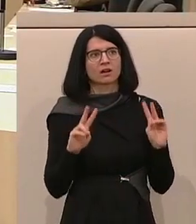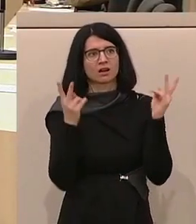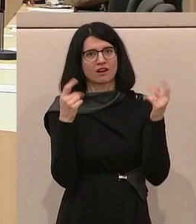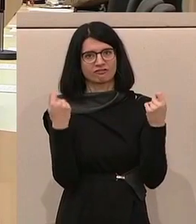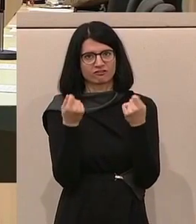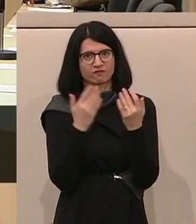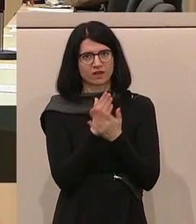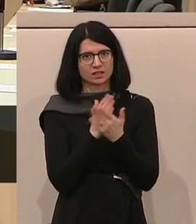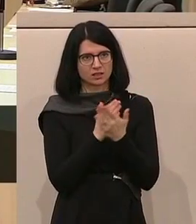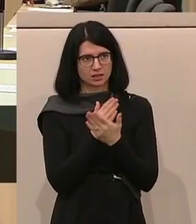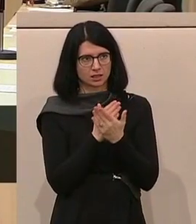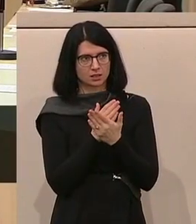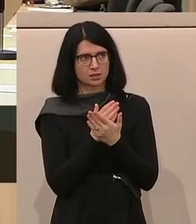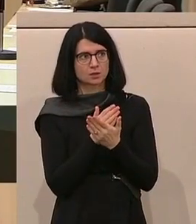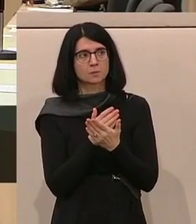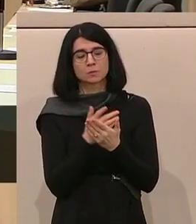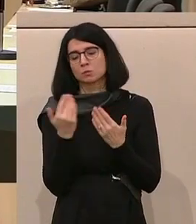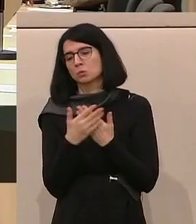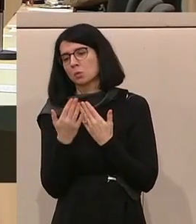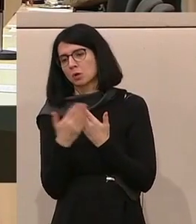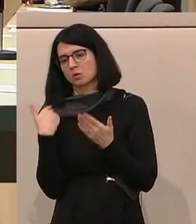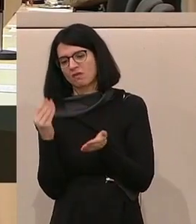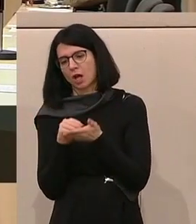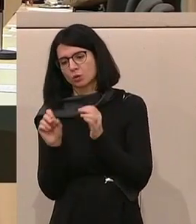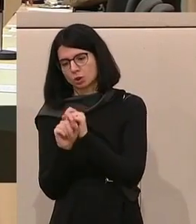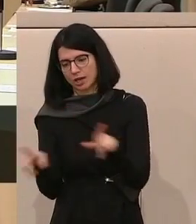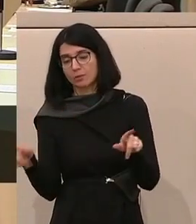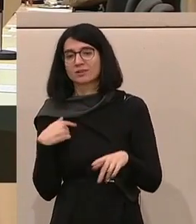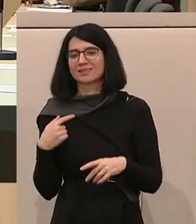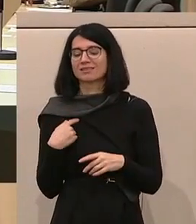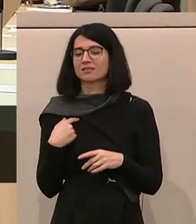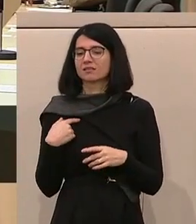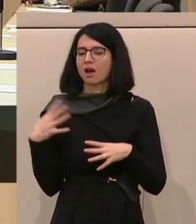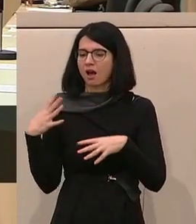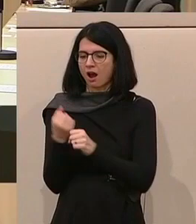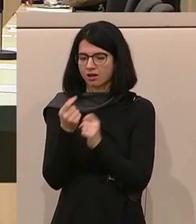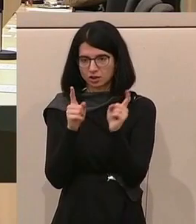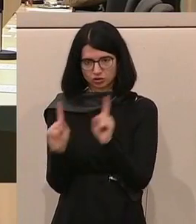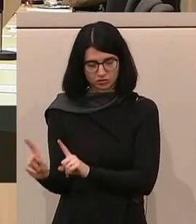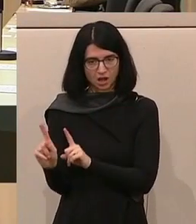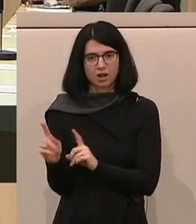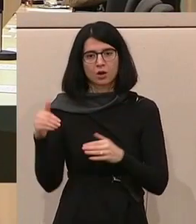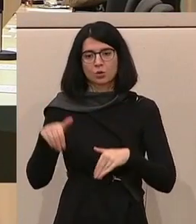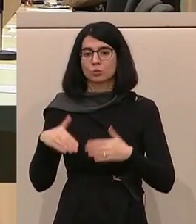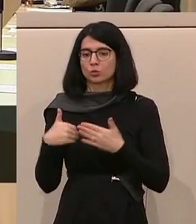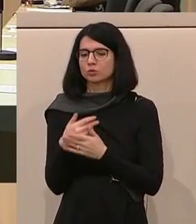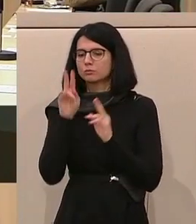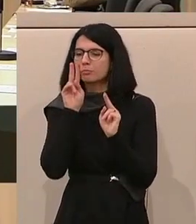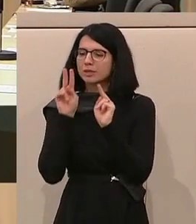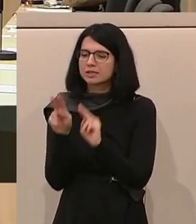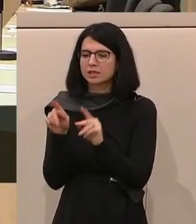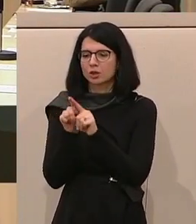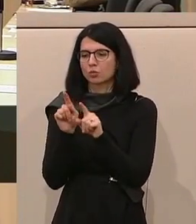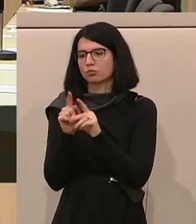kam, beispielsweise nach Ausschreibungen, mussten die Haltestellen neu besichtigt und